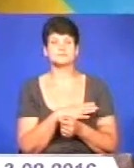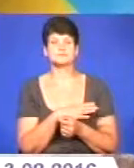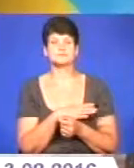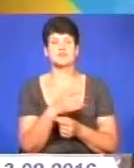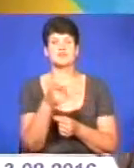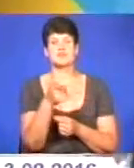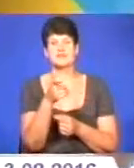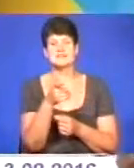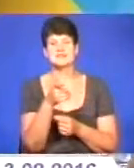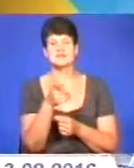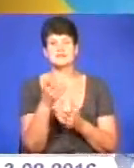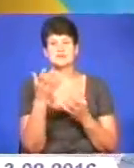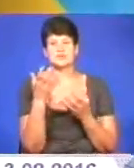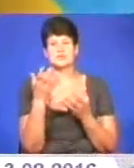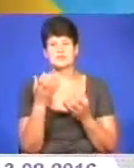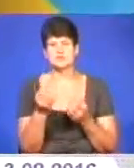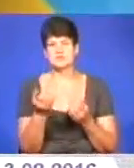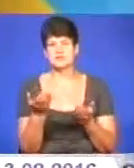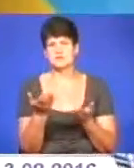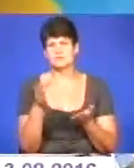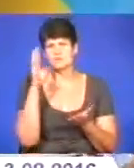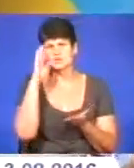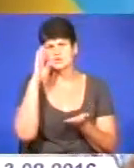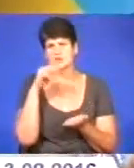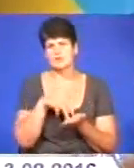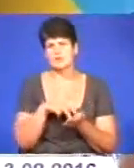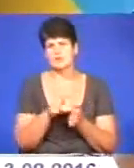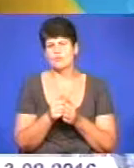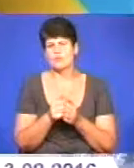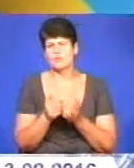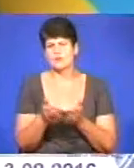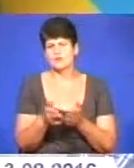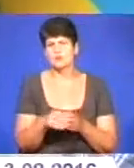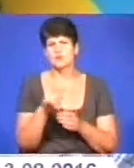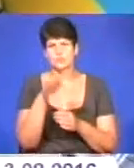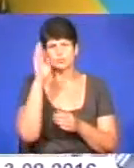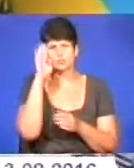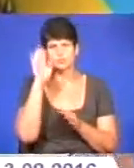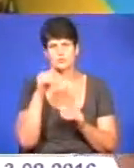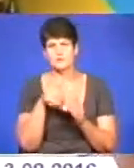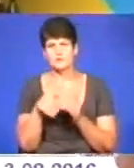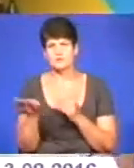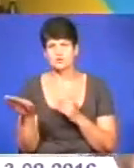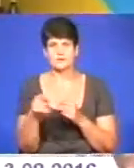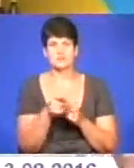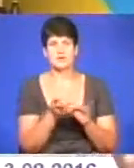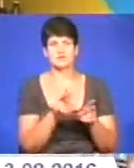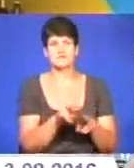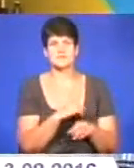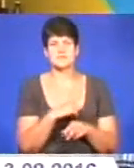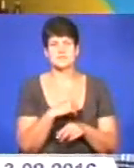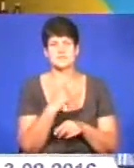вистрілив щось він, і ще якийсь стояв мужчина коло нього. Той мужчина потім пішов сюди, а він сам лишився,